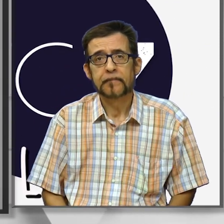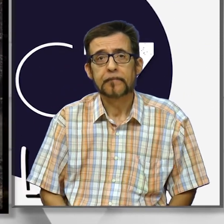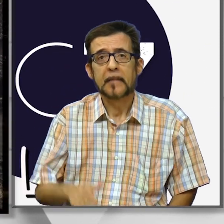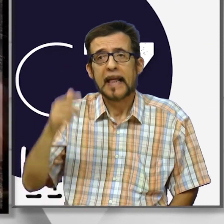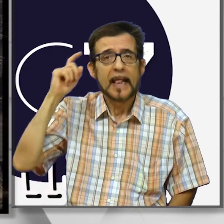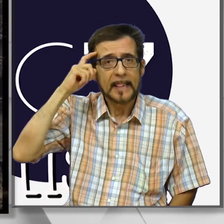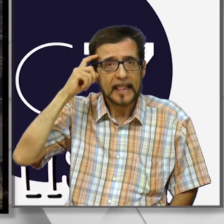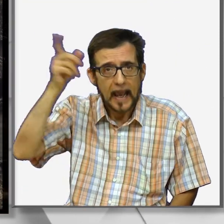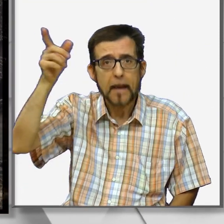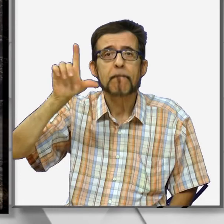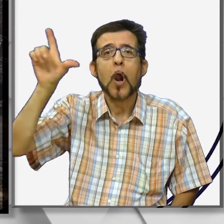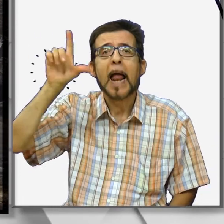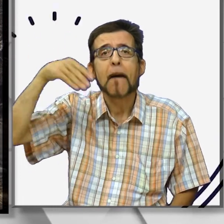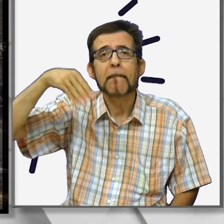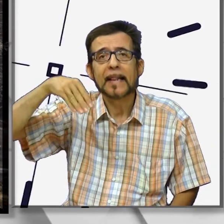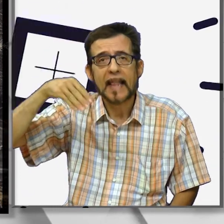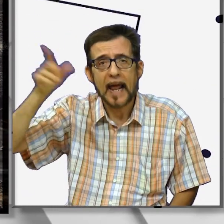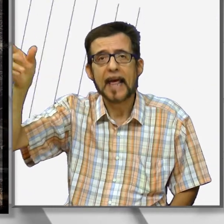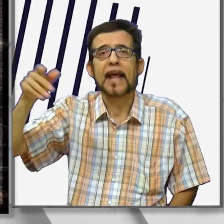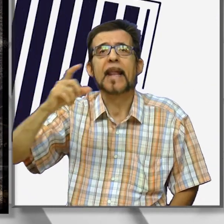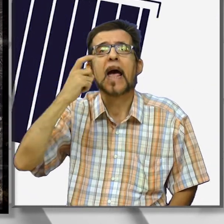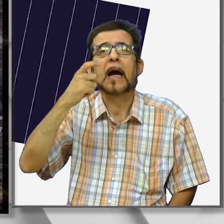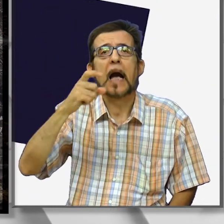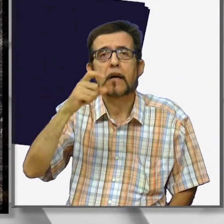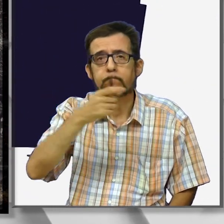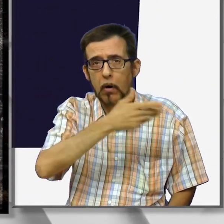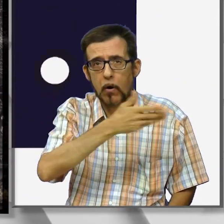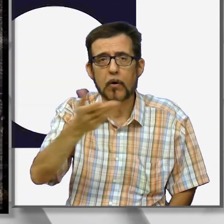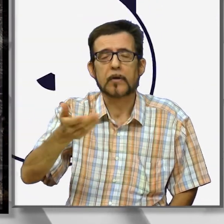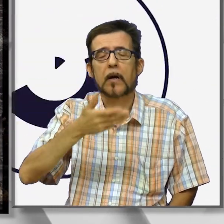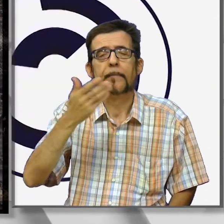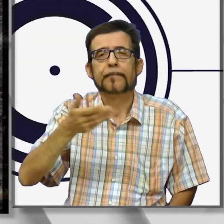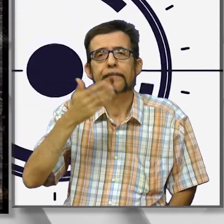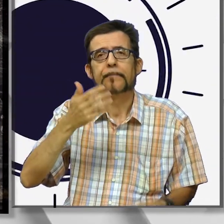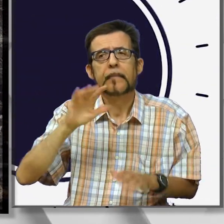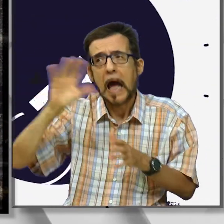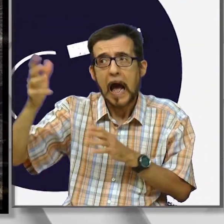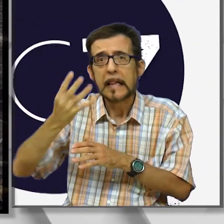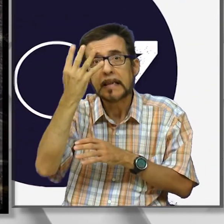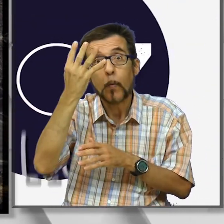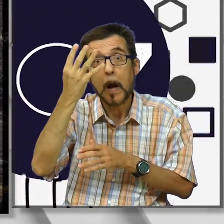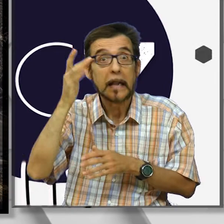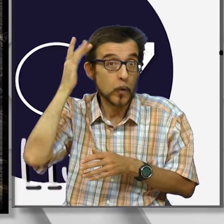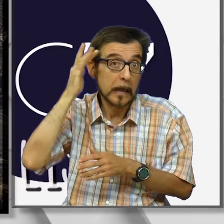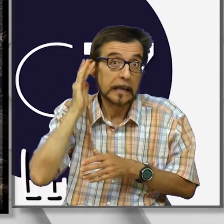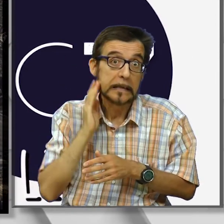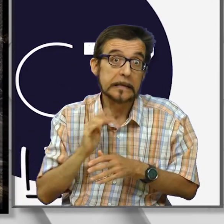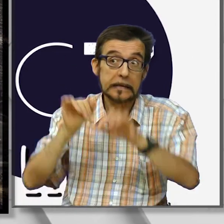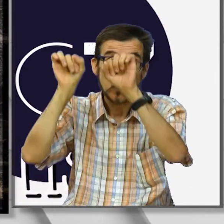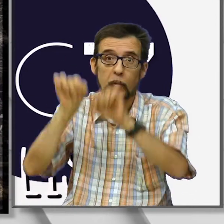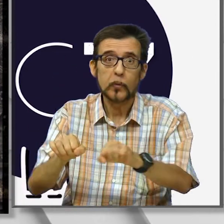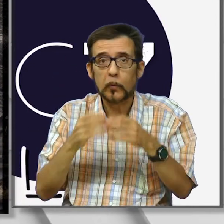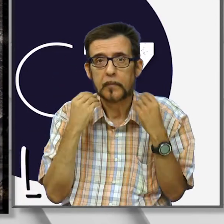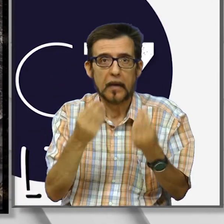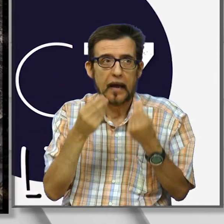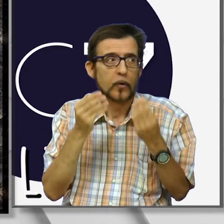Maddalena, Carbonia, eccetera, e ce ne sono altri 4 che rischiano di chiudere, ma dove vogliamo andare?